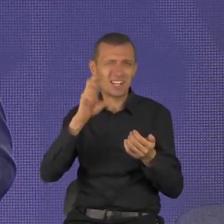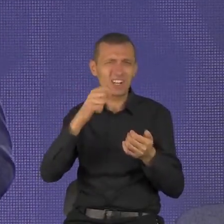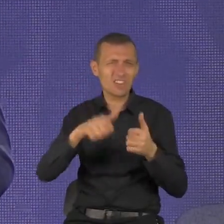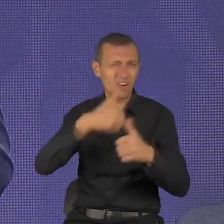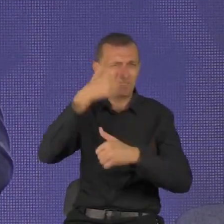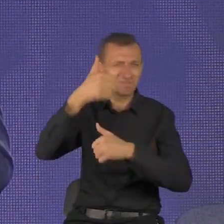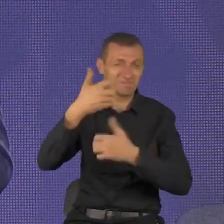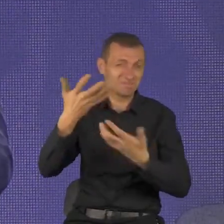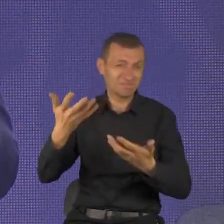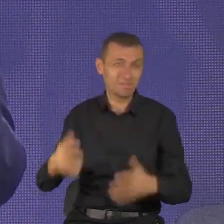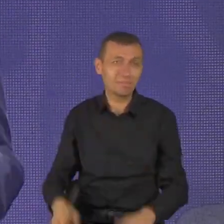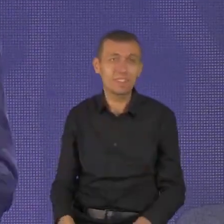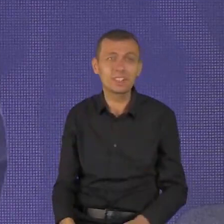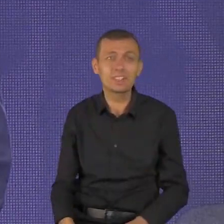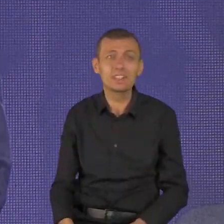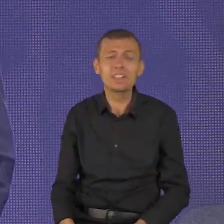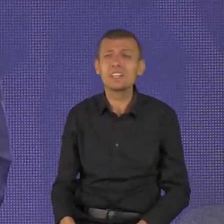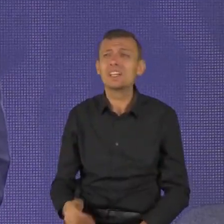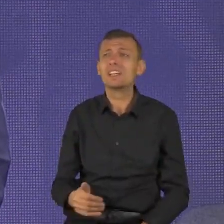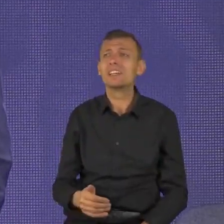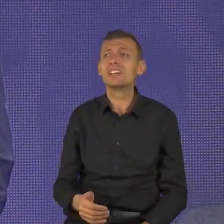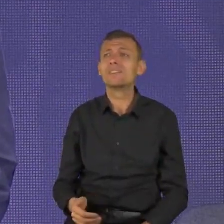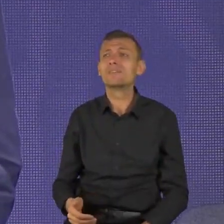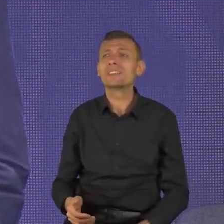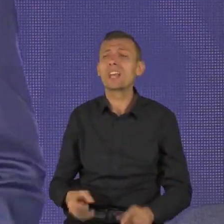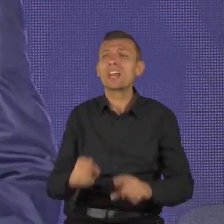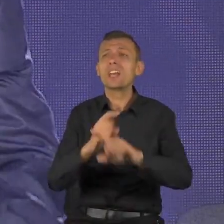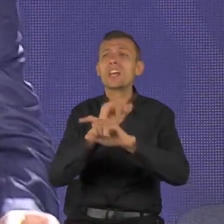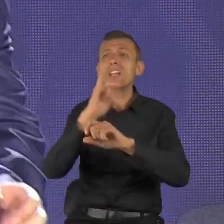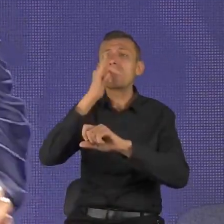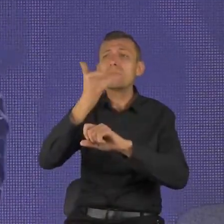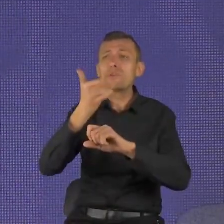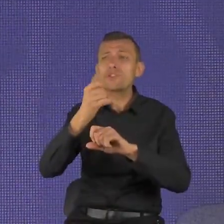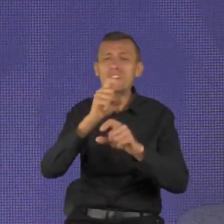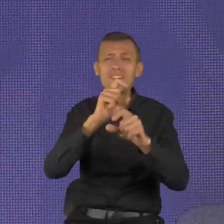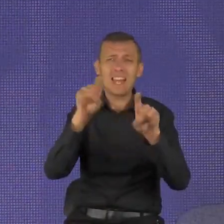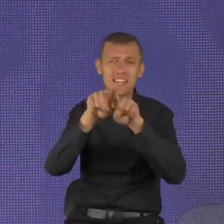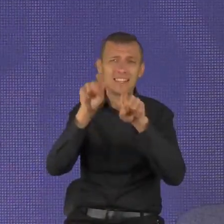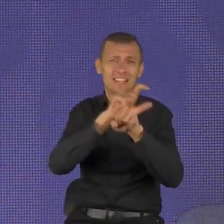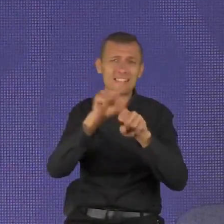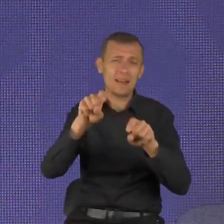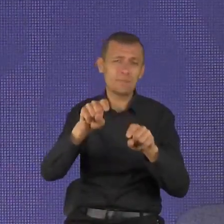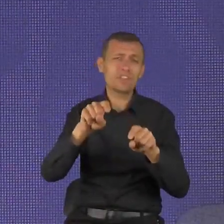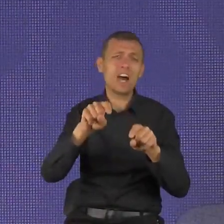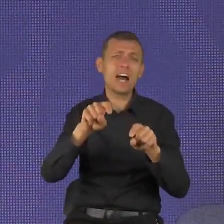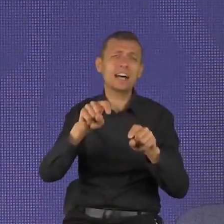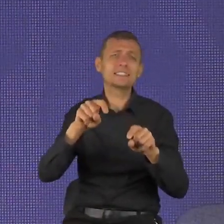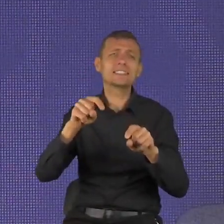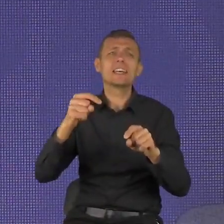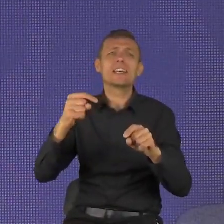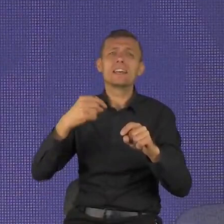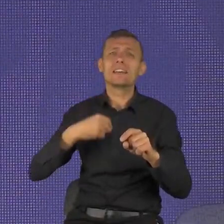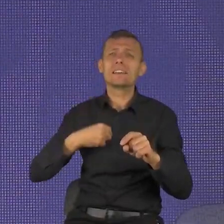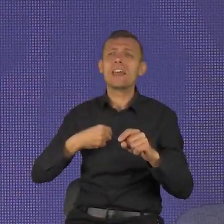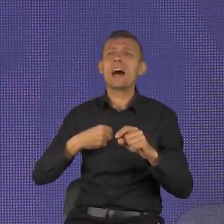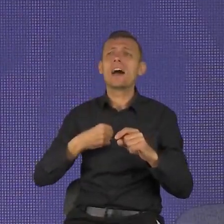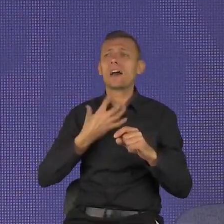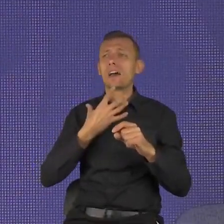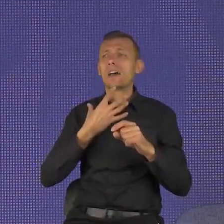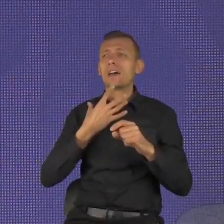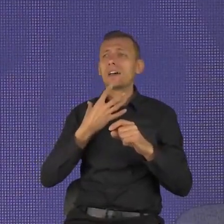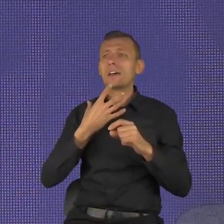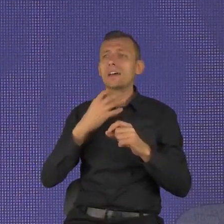zrelaksowany i jednocześnie zazdrosny. Nie możesz być w tym samym czasie zrelaksowany i